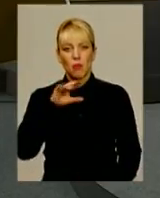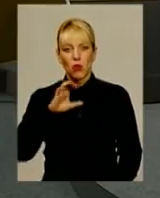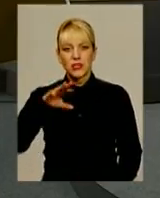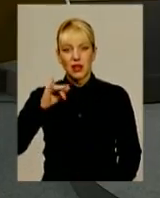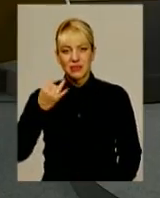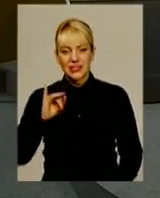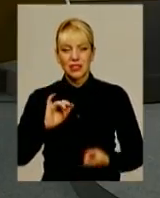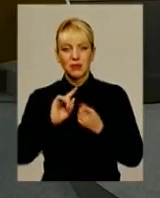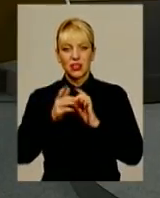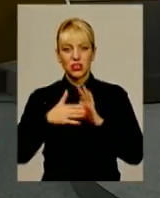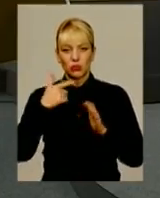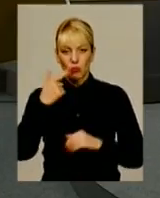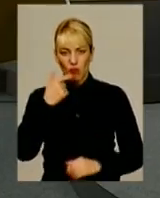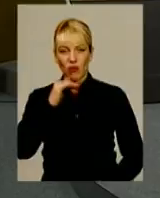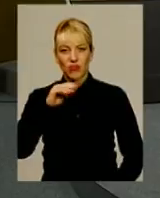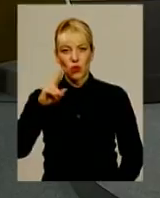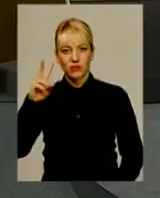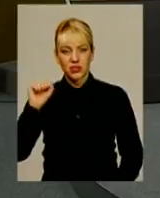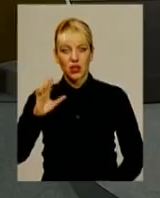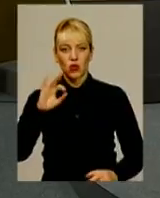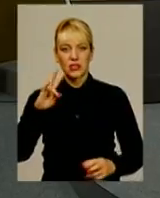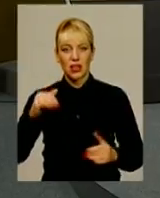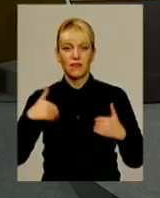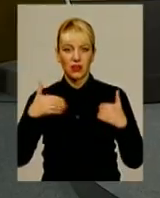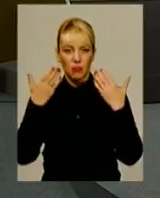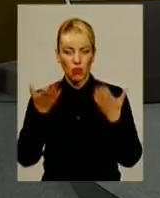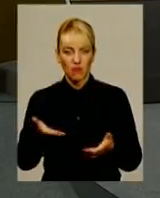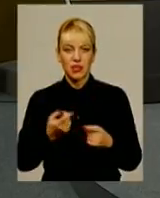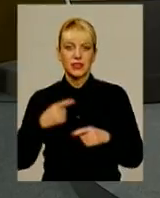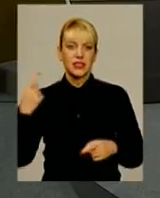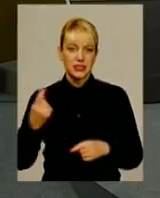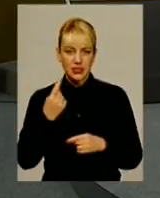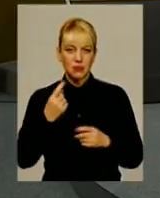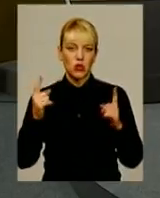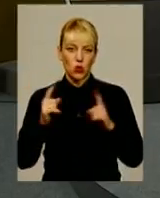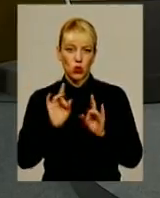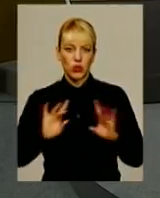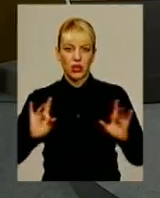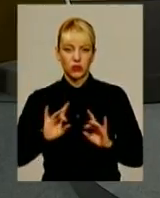перекладач на жестову мову Оксана Фіновська. Ми вітаємо вас і спершу короткий анонс.